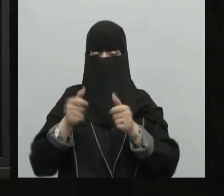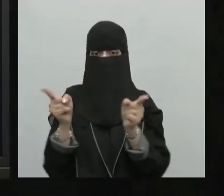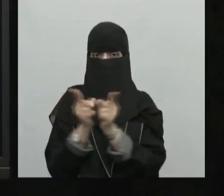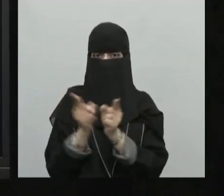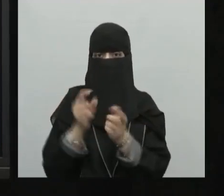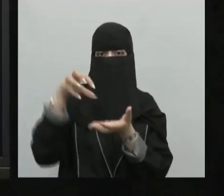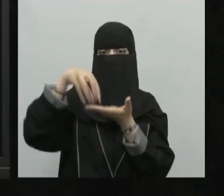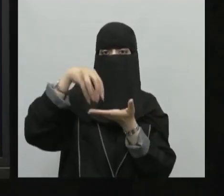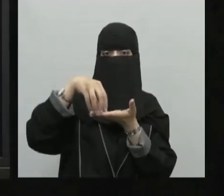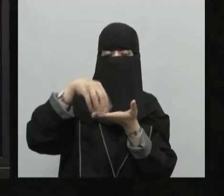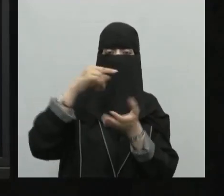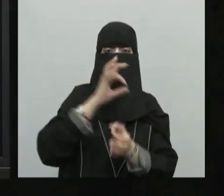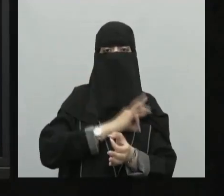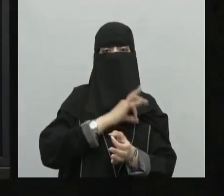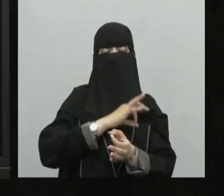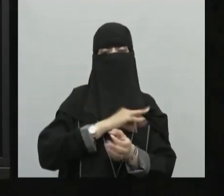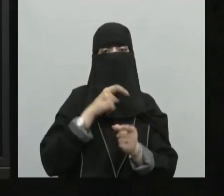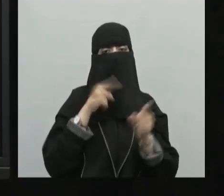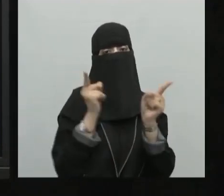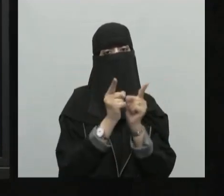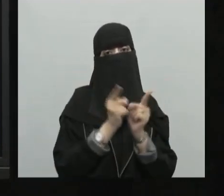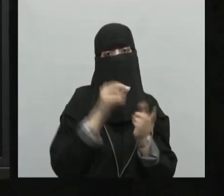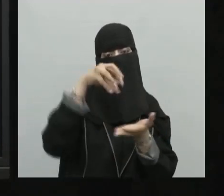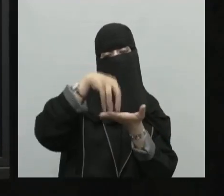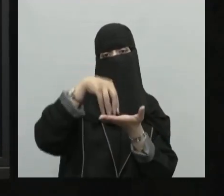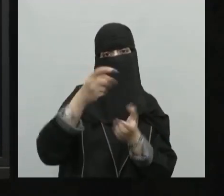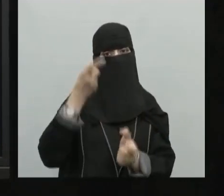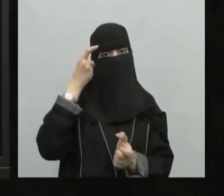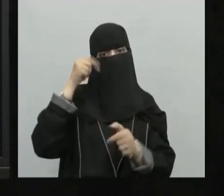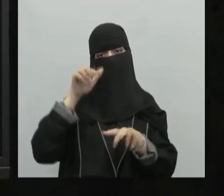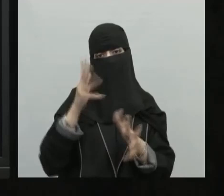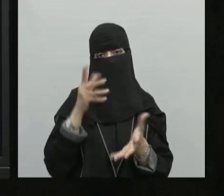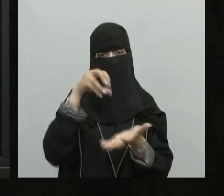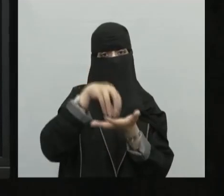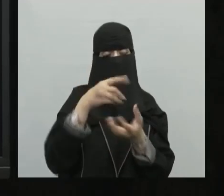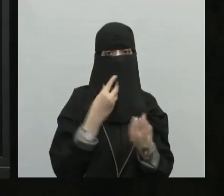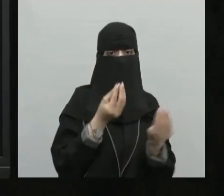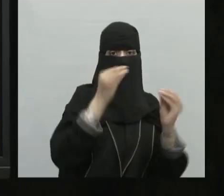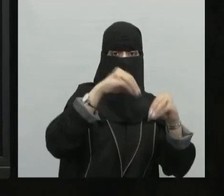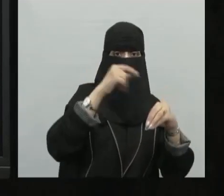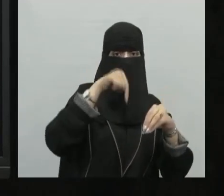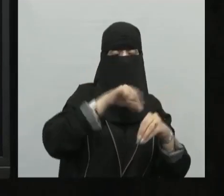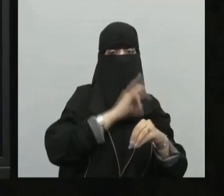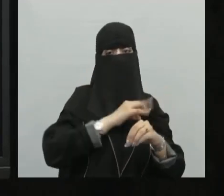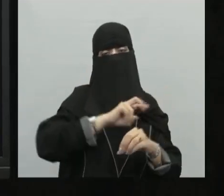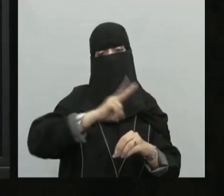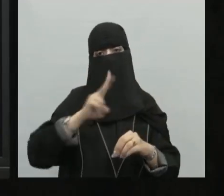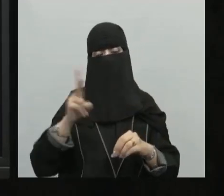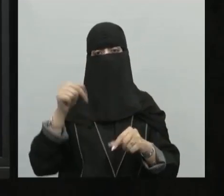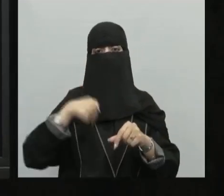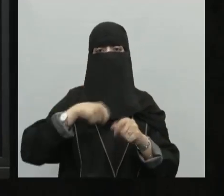لخطوط الطول ودوائر العرض تحديد المواقع تحديد المواقع بالإضافة إلى الفوائد الأخرى